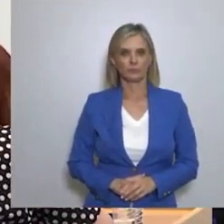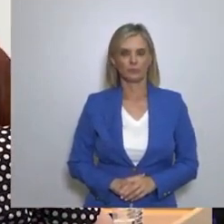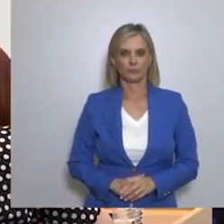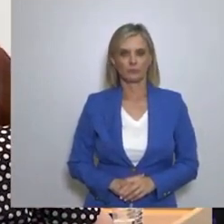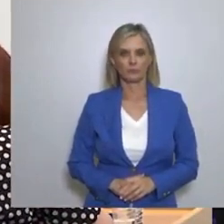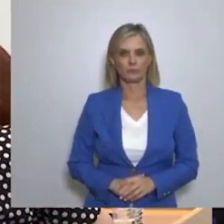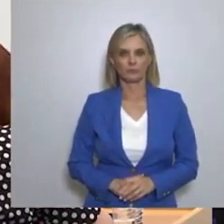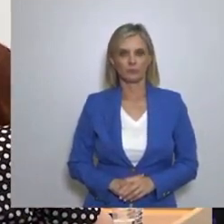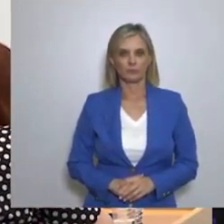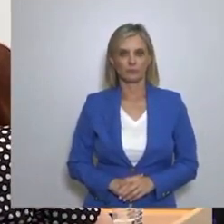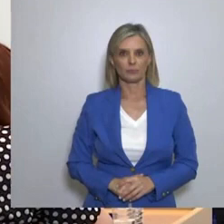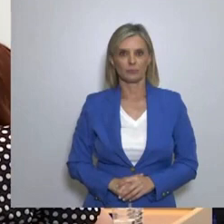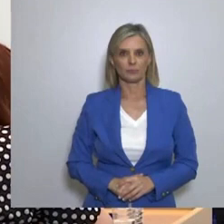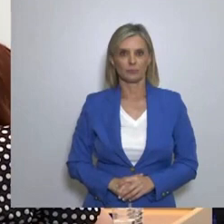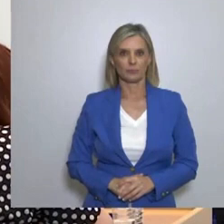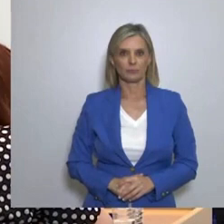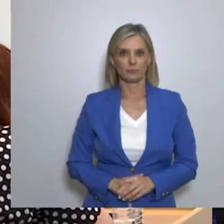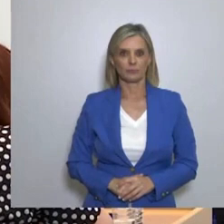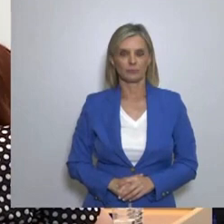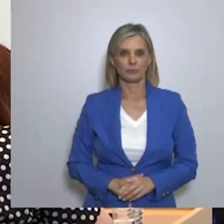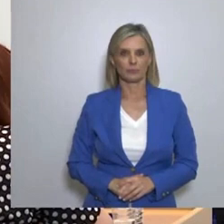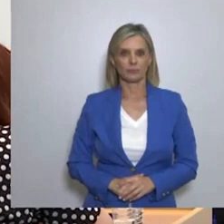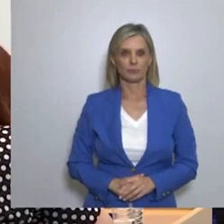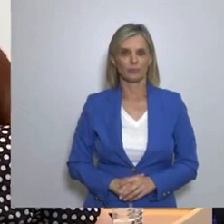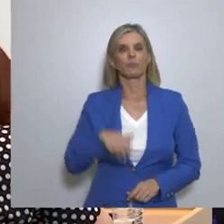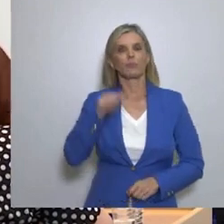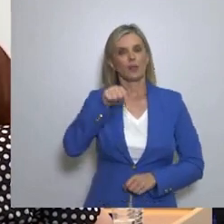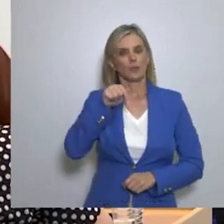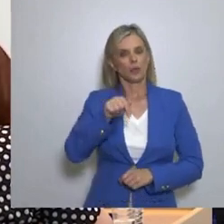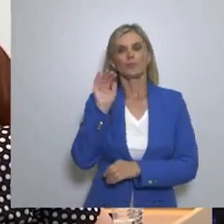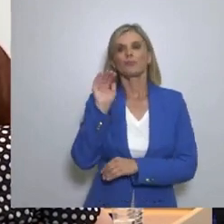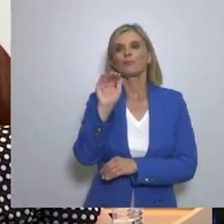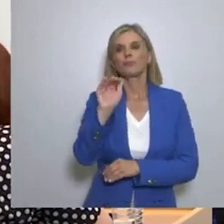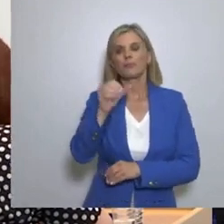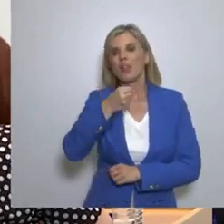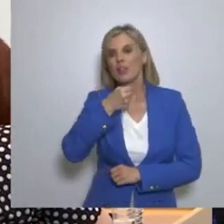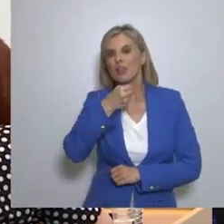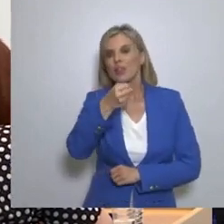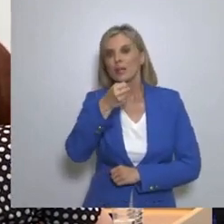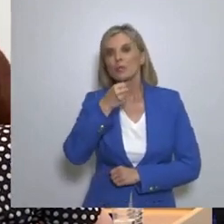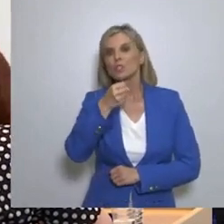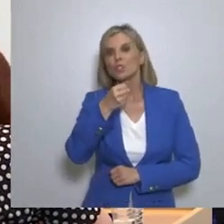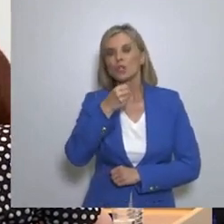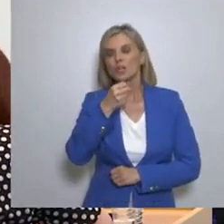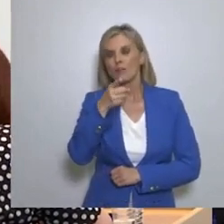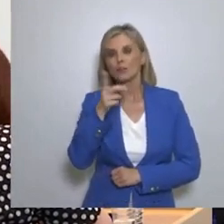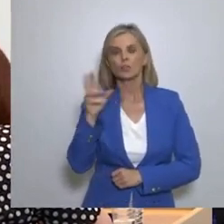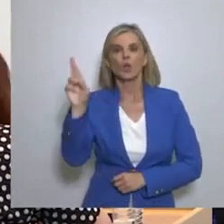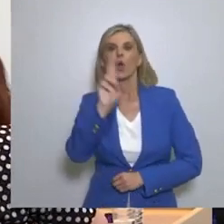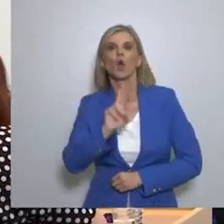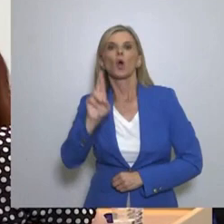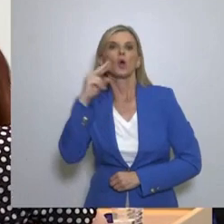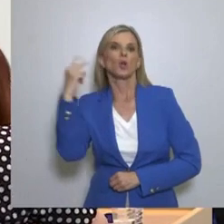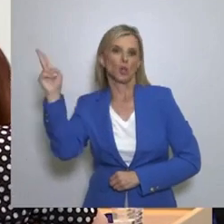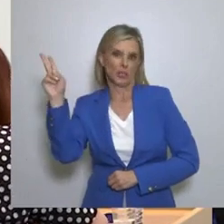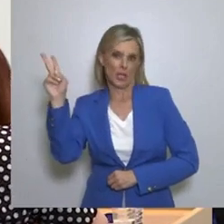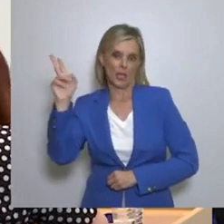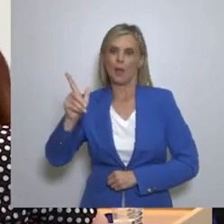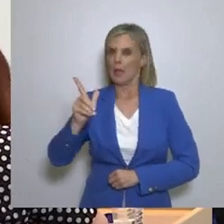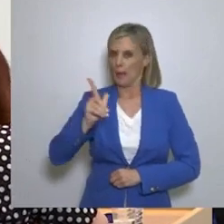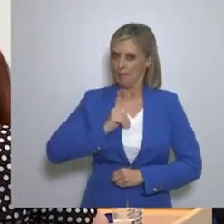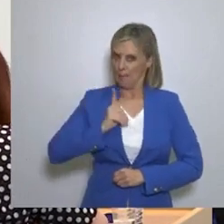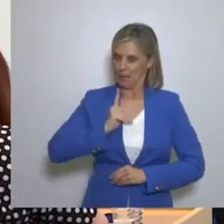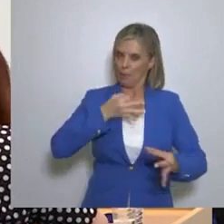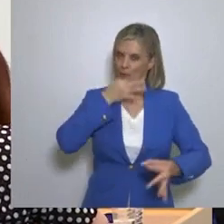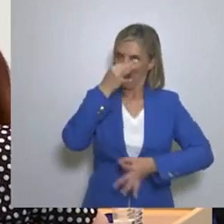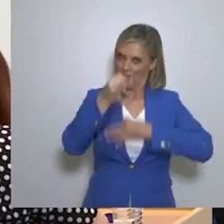Господин председатель Элинун Синелевси, господин Артемий Сорос, Вы уже несколько лет занимаетесь во